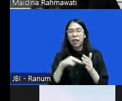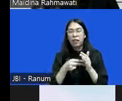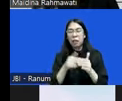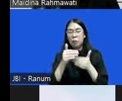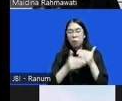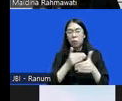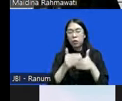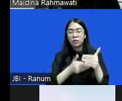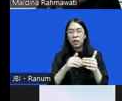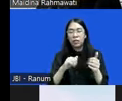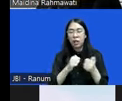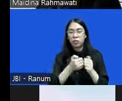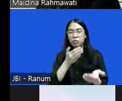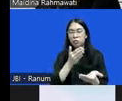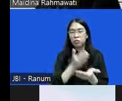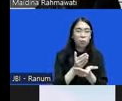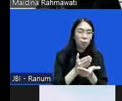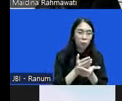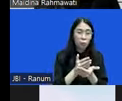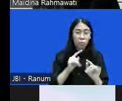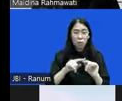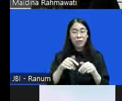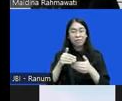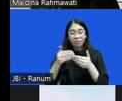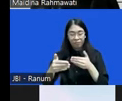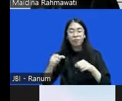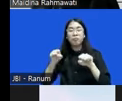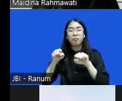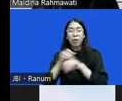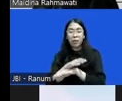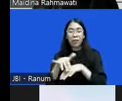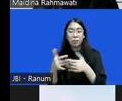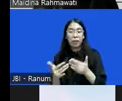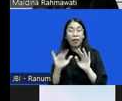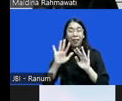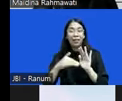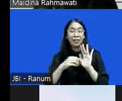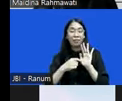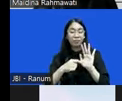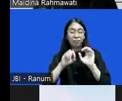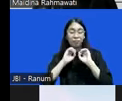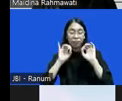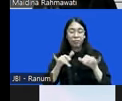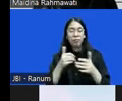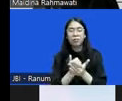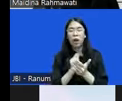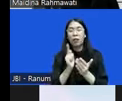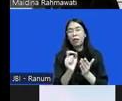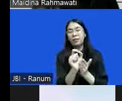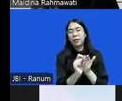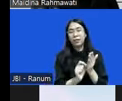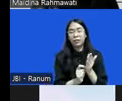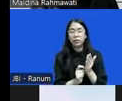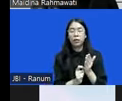perkara yang mana dalam praktiknya nanti saya akan paparkan bahwa ternyata dia punya catatan dalam